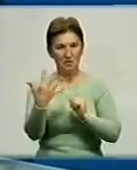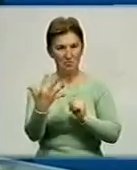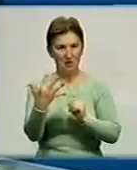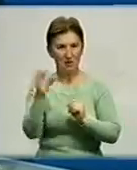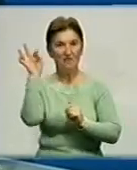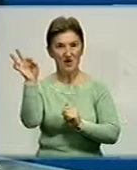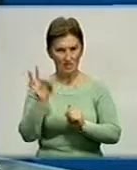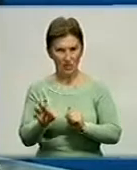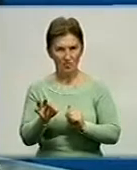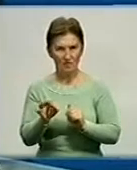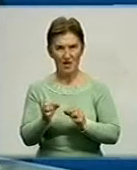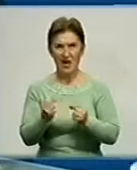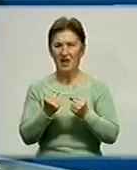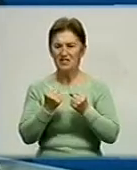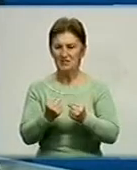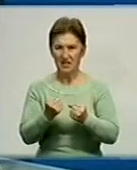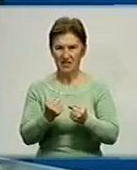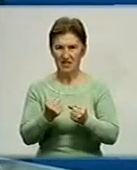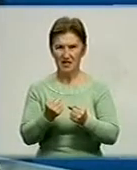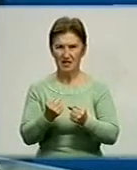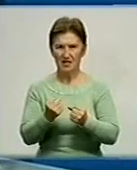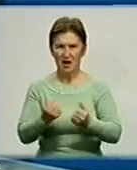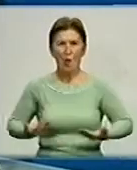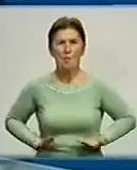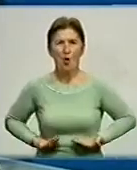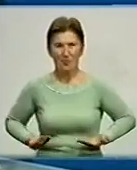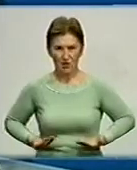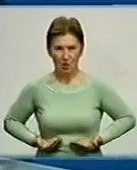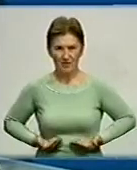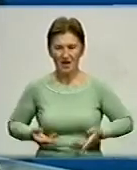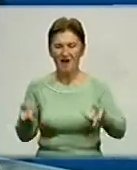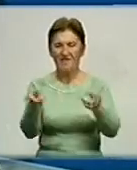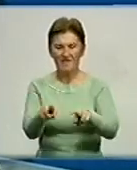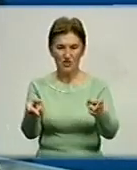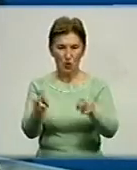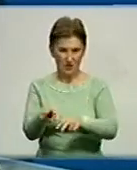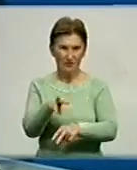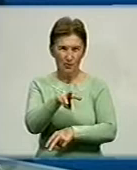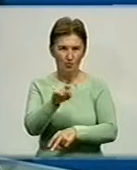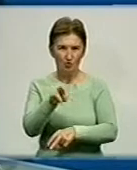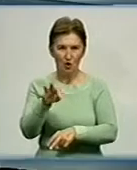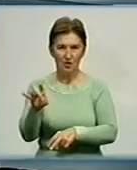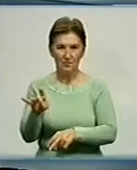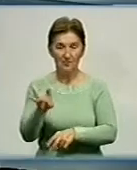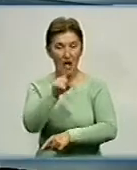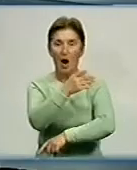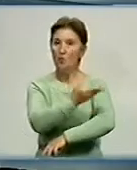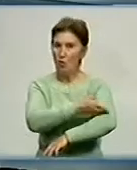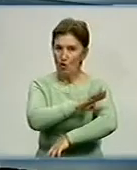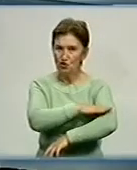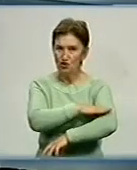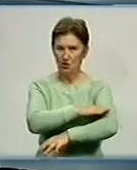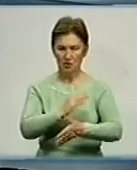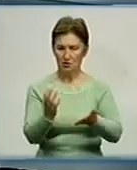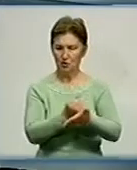твердих побутових відходів. 75. Неперероблених тільки залишається 25%. Польща досягла рівня